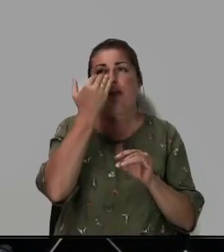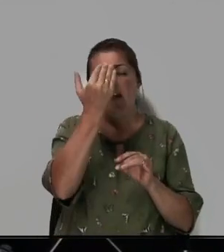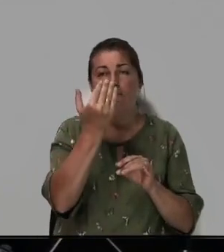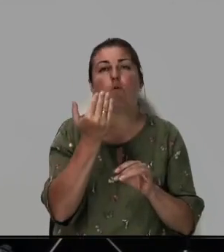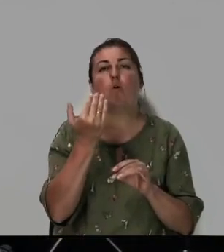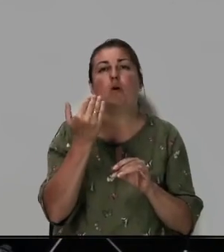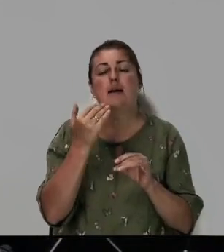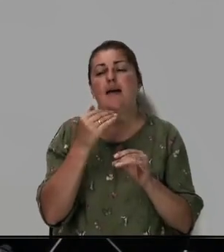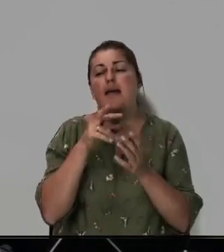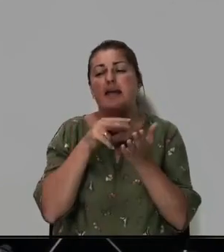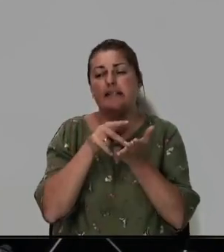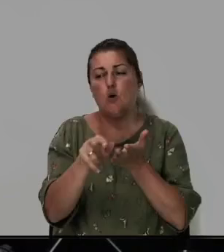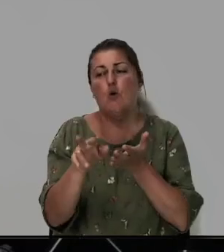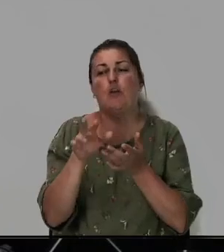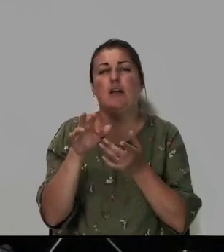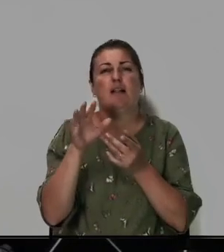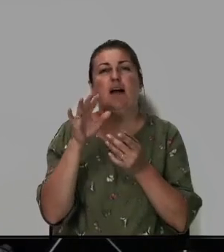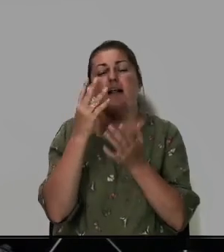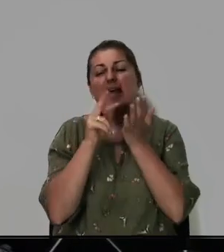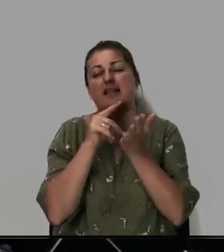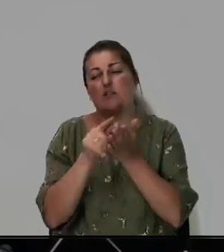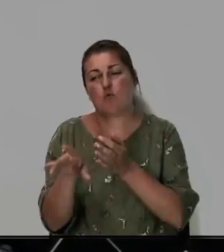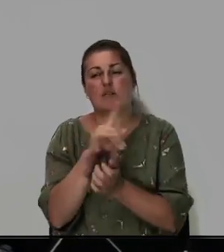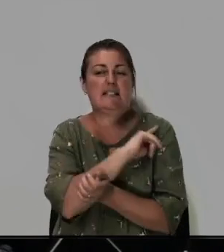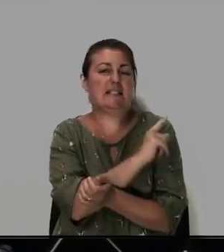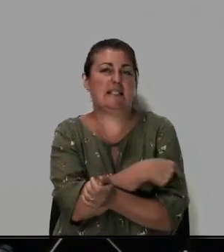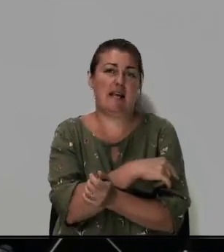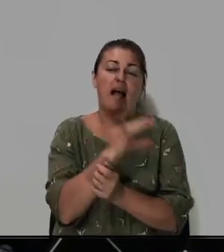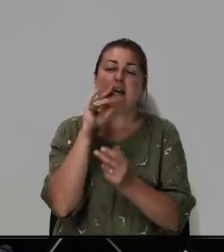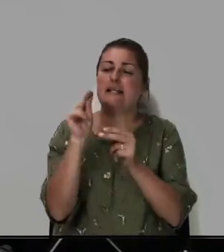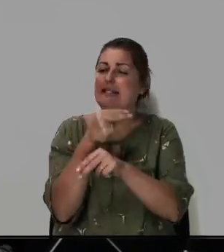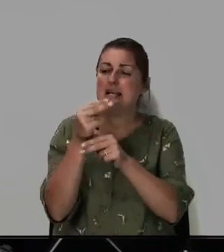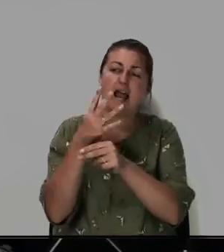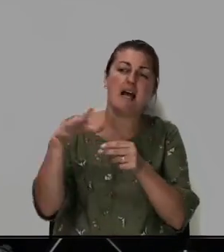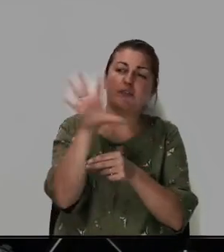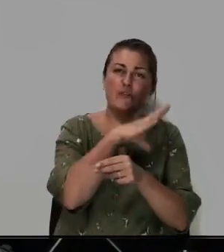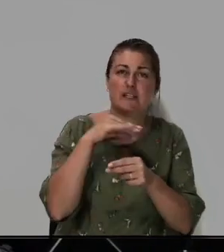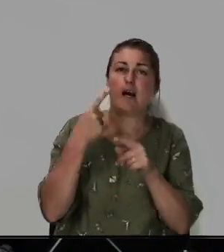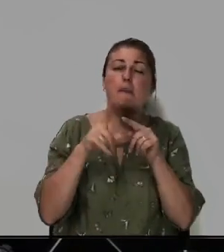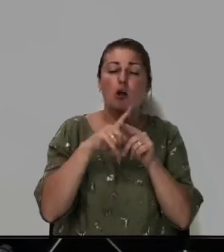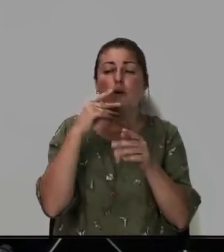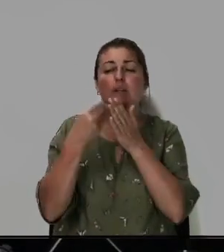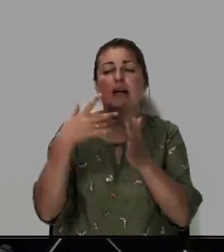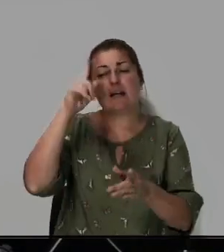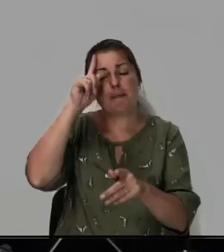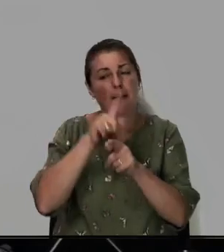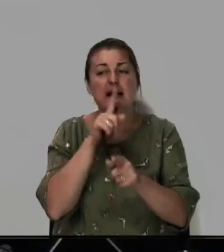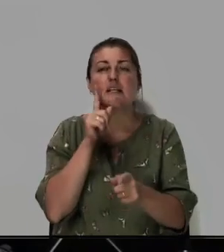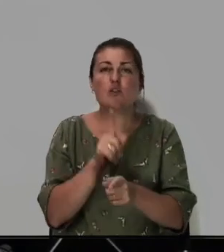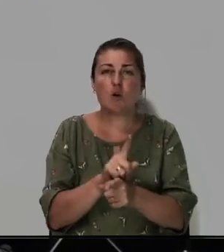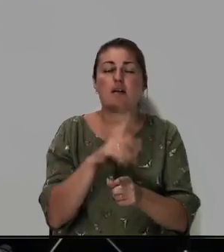исходила или исходит сила и исцеляет всех. Поэтому, дорогие братья и сестры,